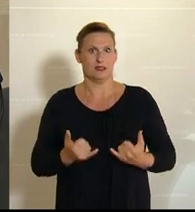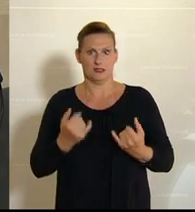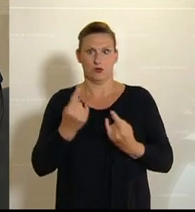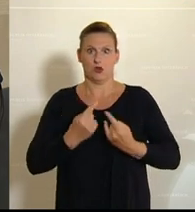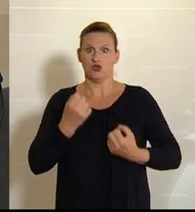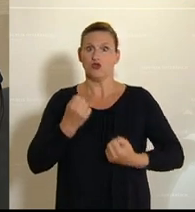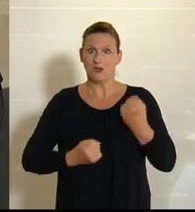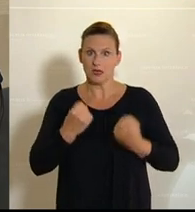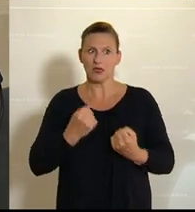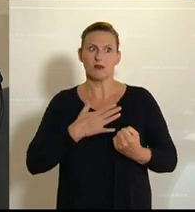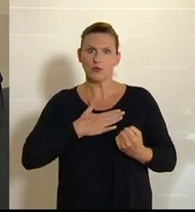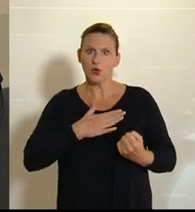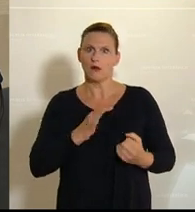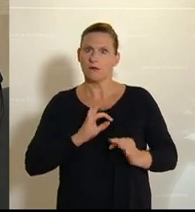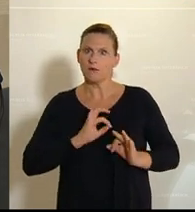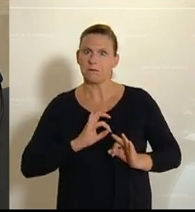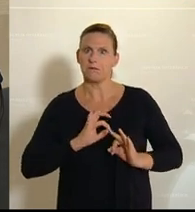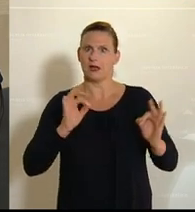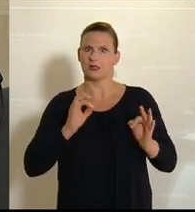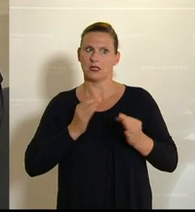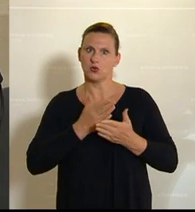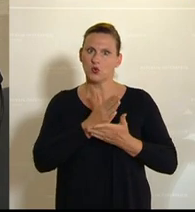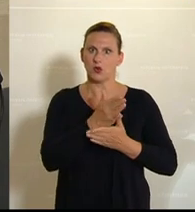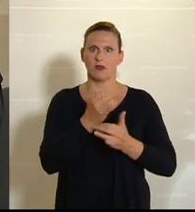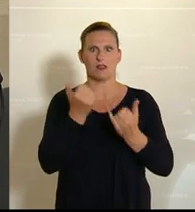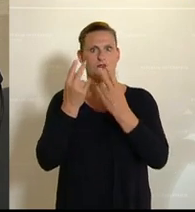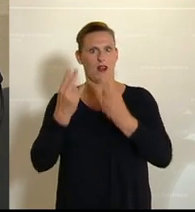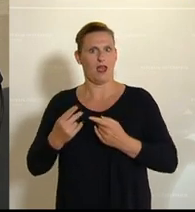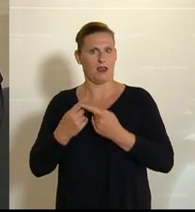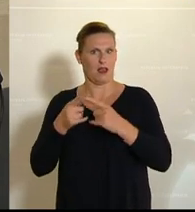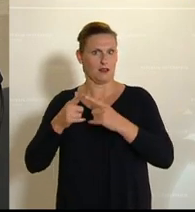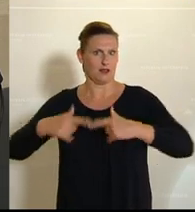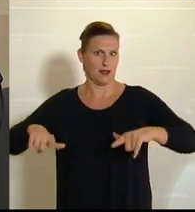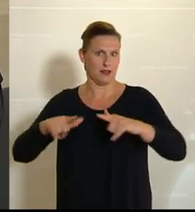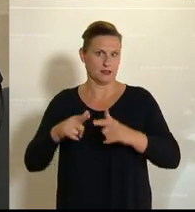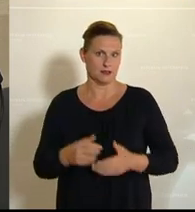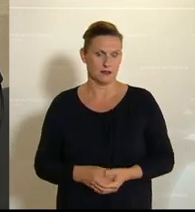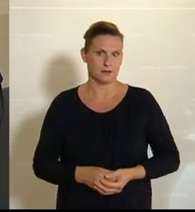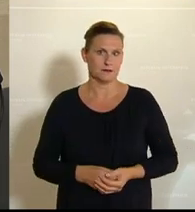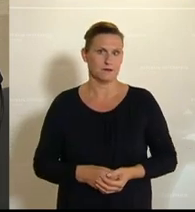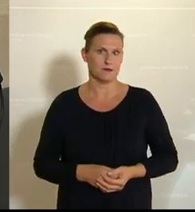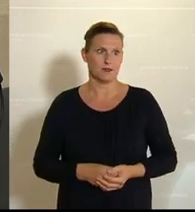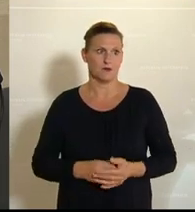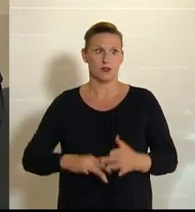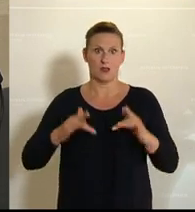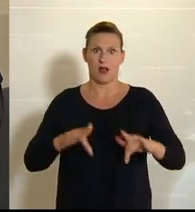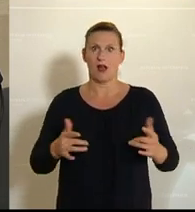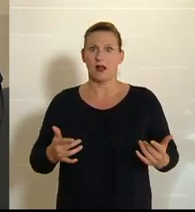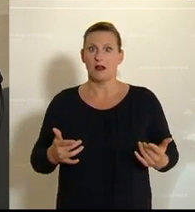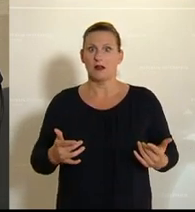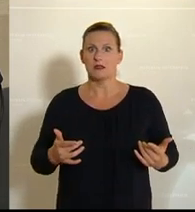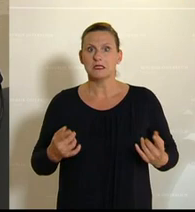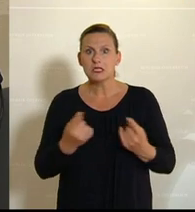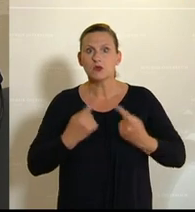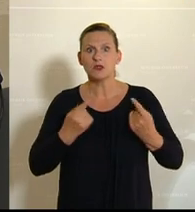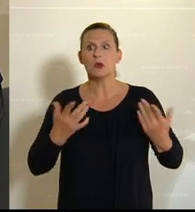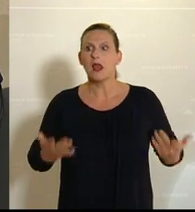besser durch die Krise kommt als andere Länder. Für niemanden ist das eine leichte Situation. Und